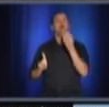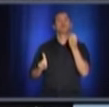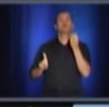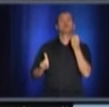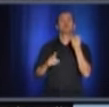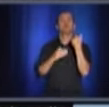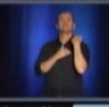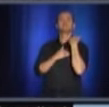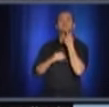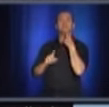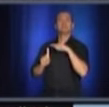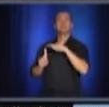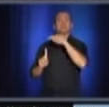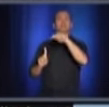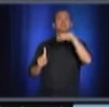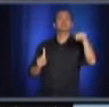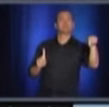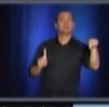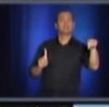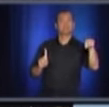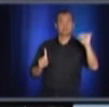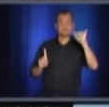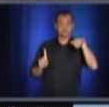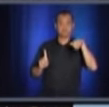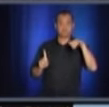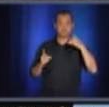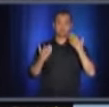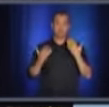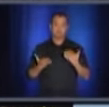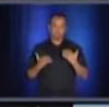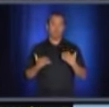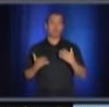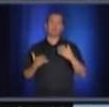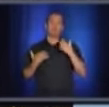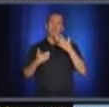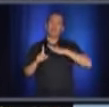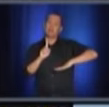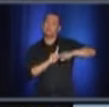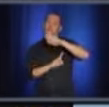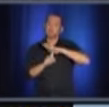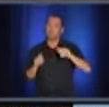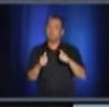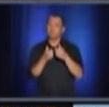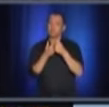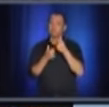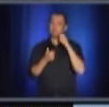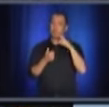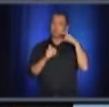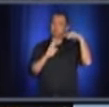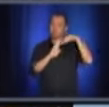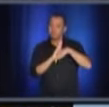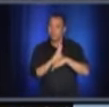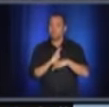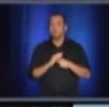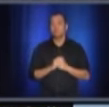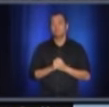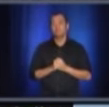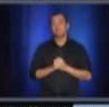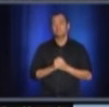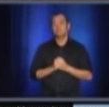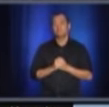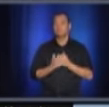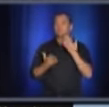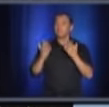des enjeux, puis je ne cache pas, il y a quand même au niveau du regroupement qui est en cours de certains laboratoires, qui n pas